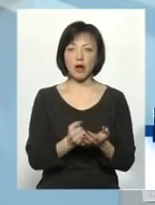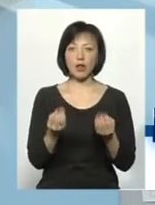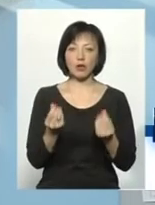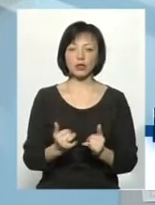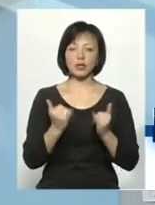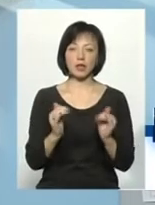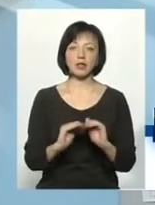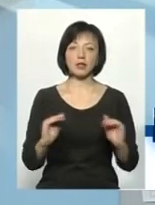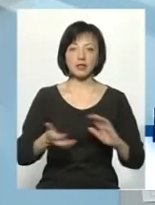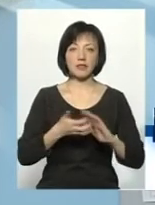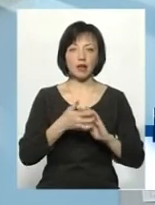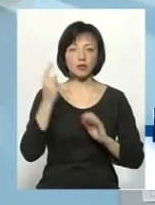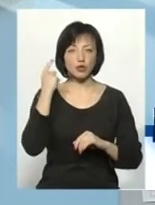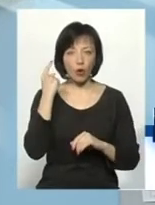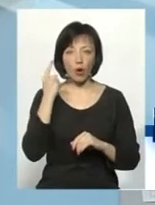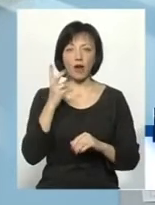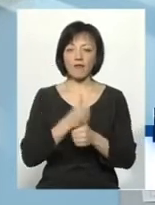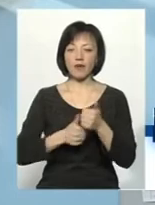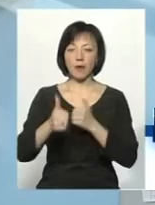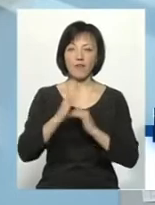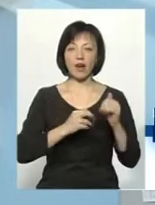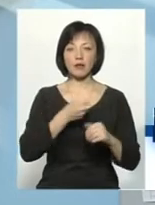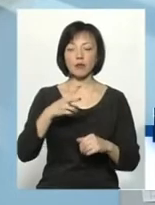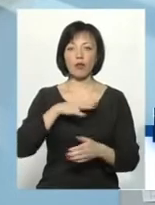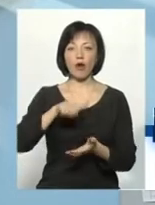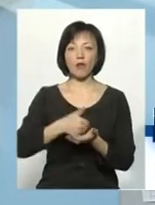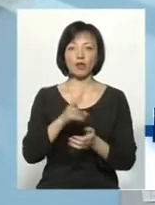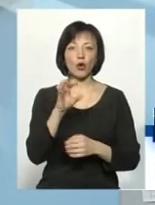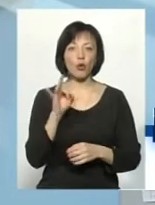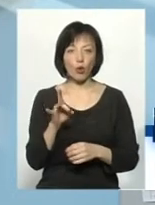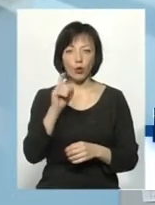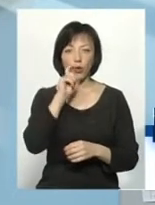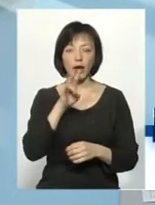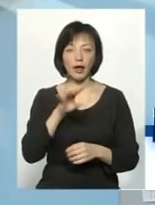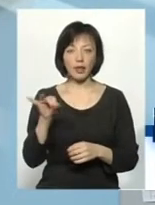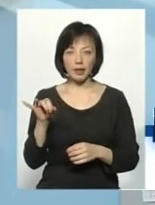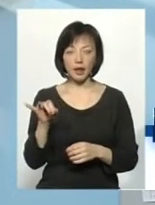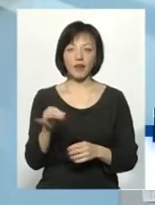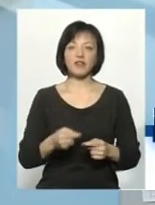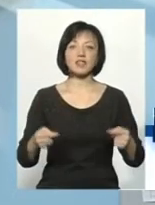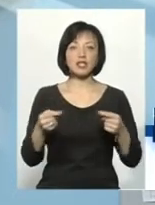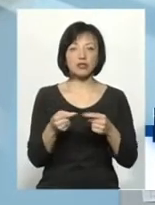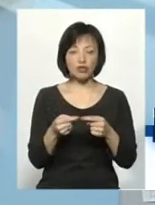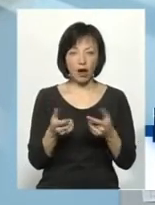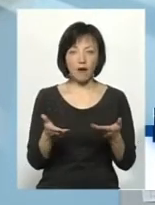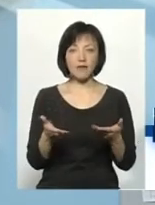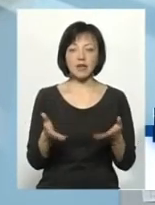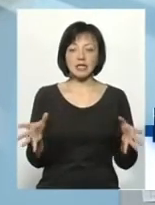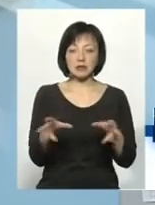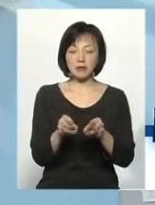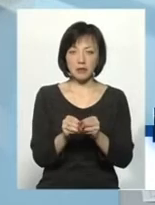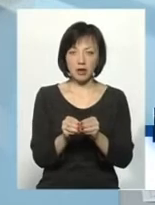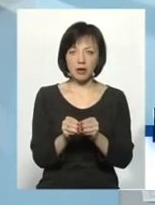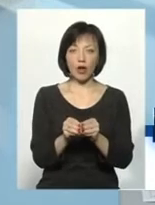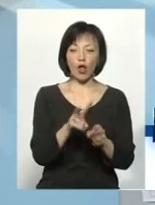для дітей з вадами слуху, то провідним фахівцем був головний лор України, який визначав спільно з